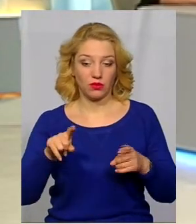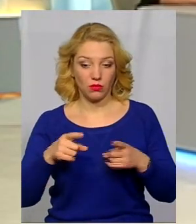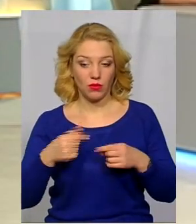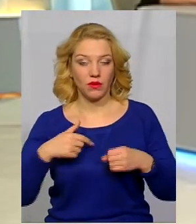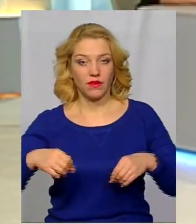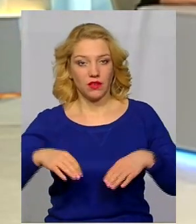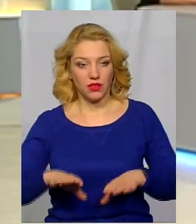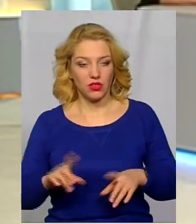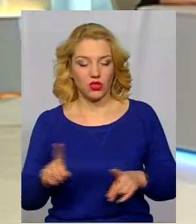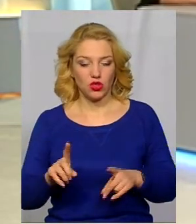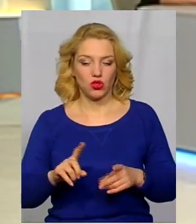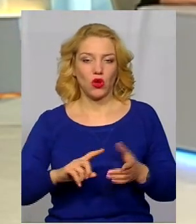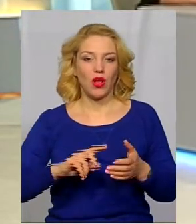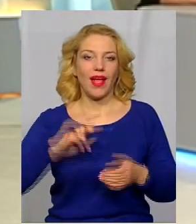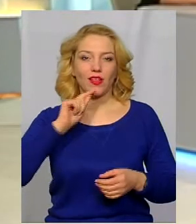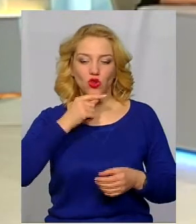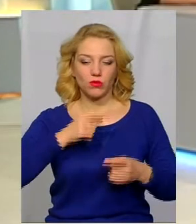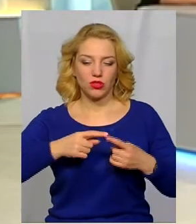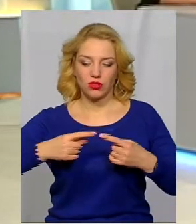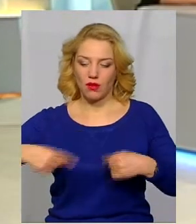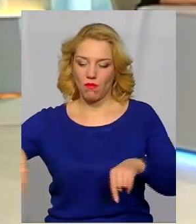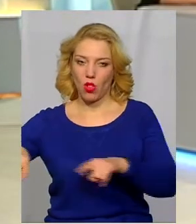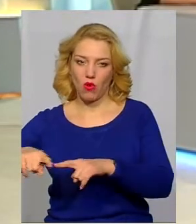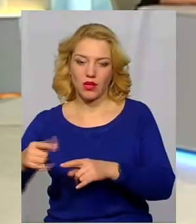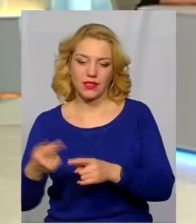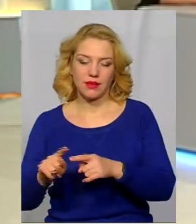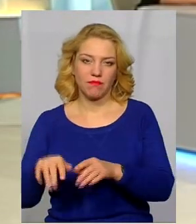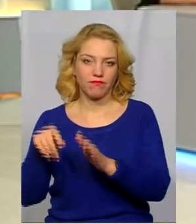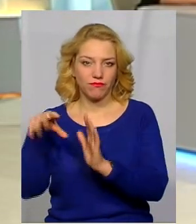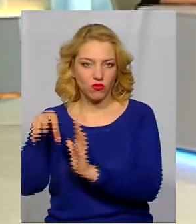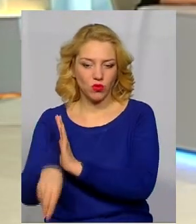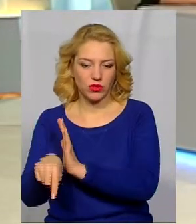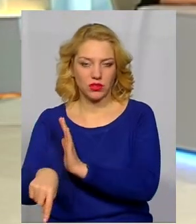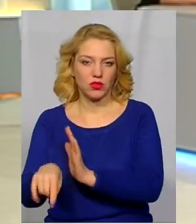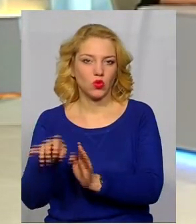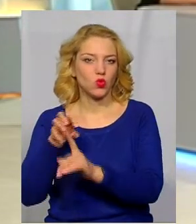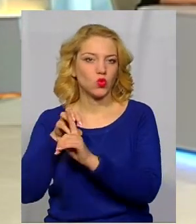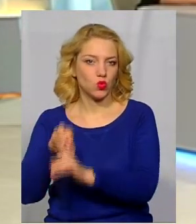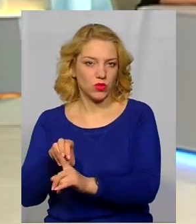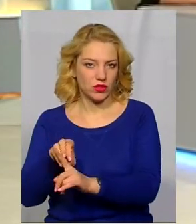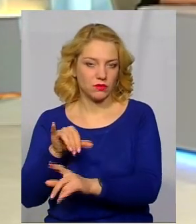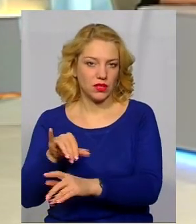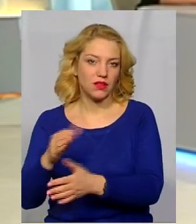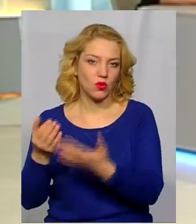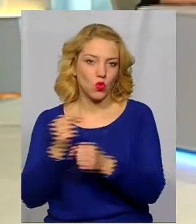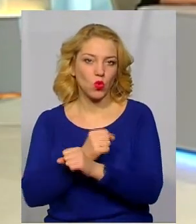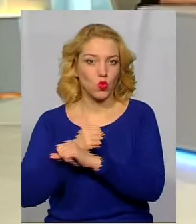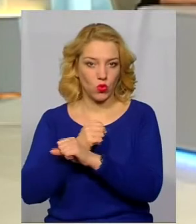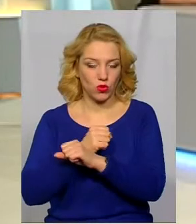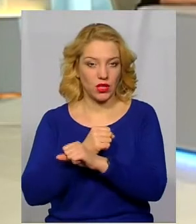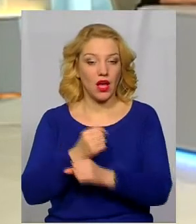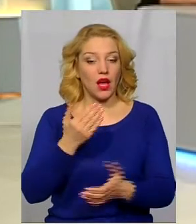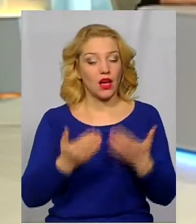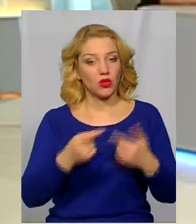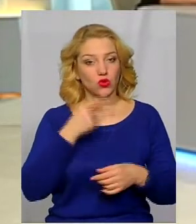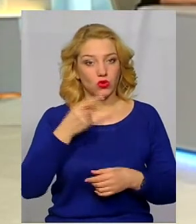саме в економічному блоці місце для курортів та туризму. Наприклад, якщо щодо цього підрозділу. Якщо ми будемо